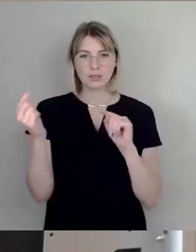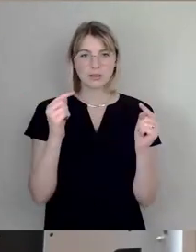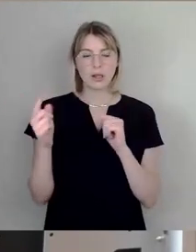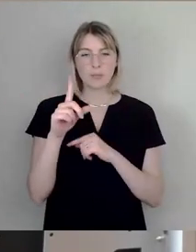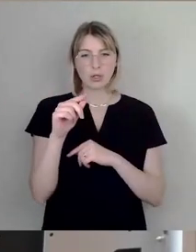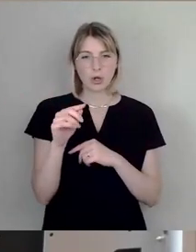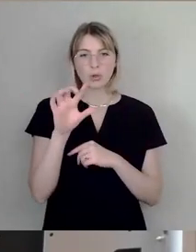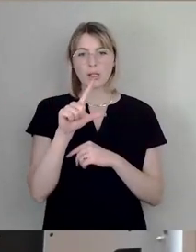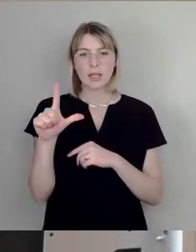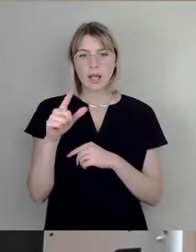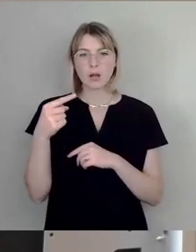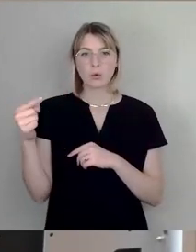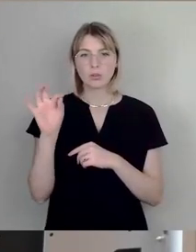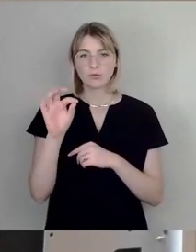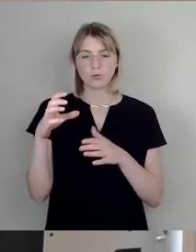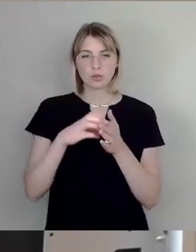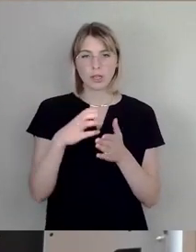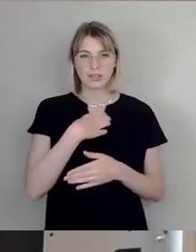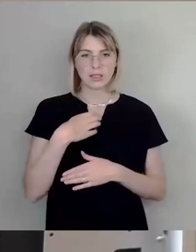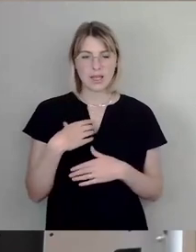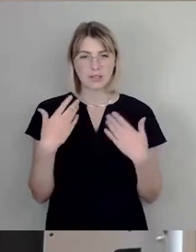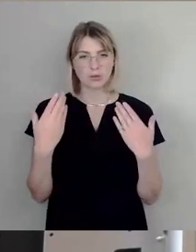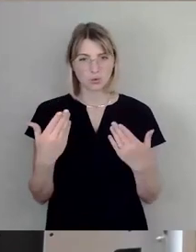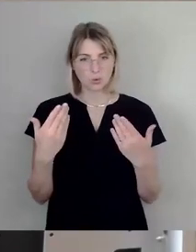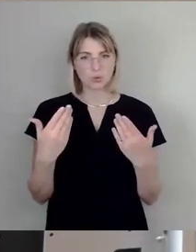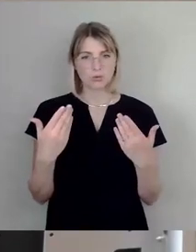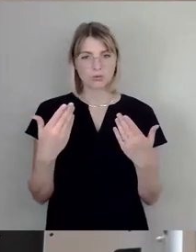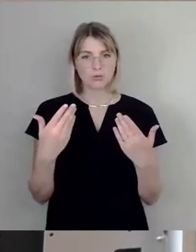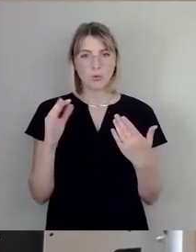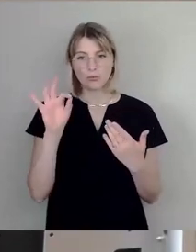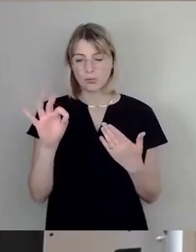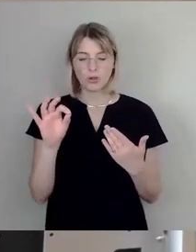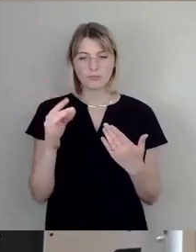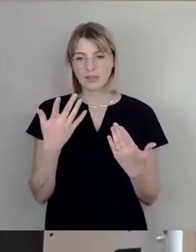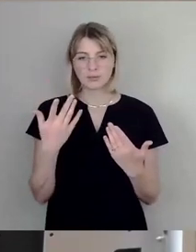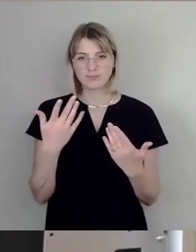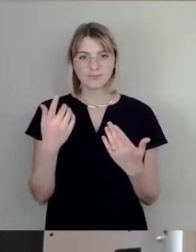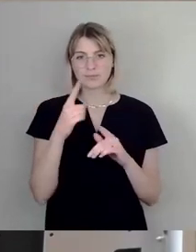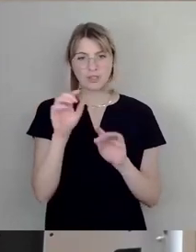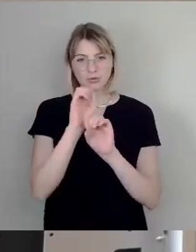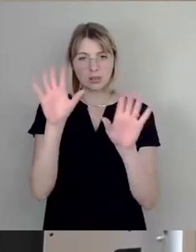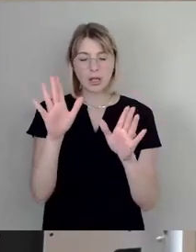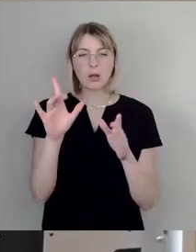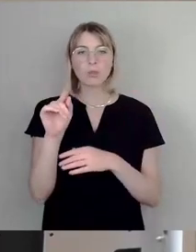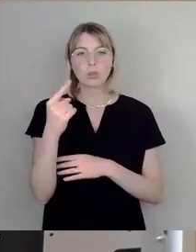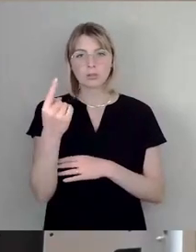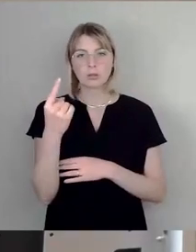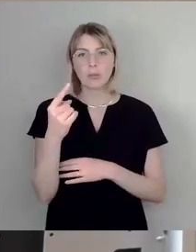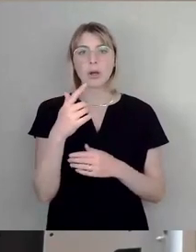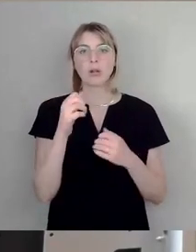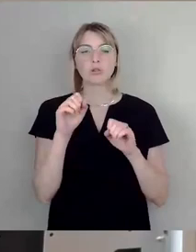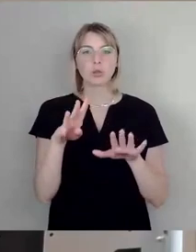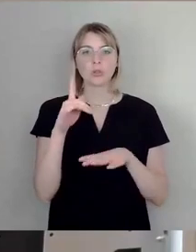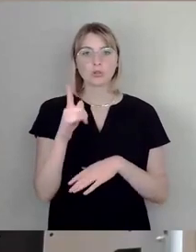für die Stadt Dresden für die Bedeutung zu kurz kommt. Lea Grundig, 1906 geboren, ich mache jetzt also wieder mit meiner